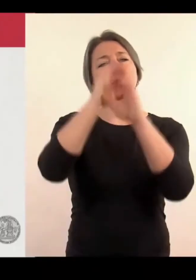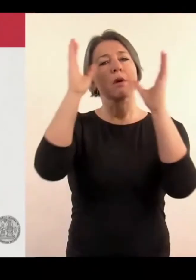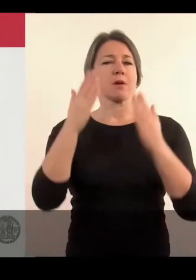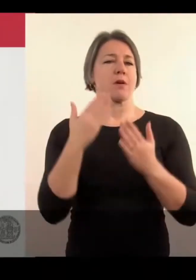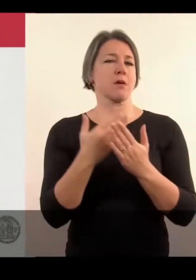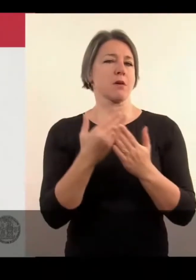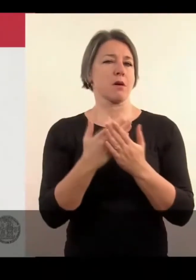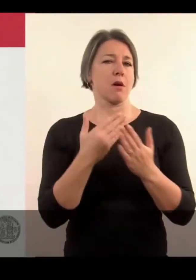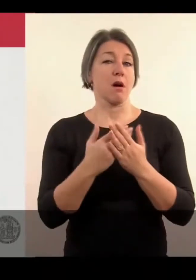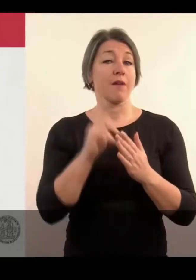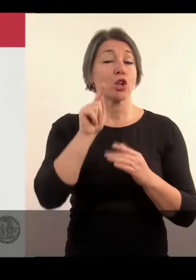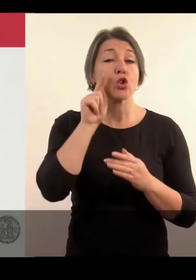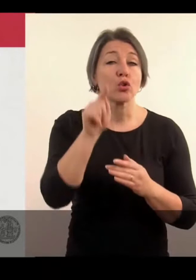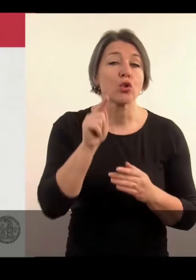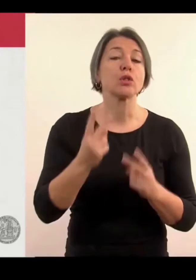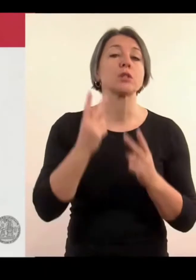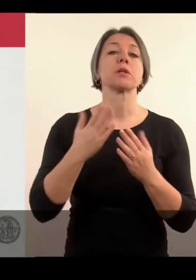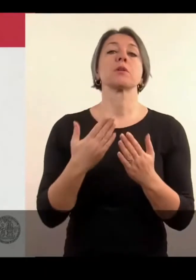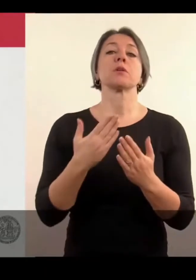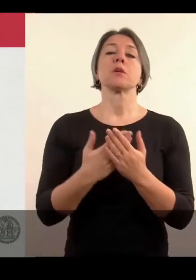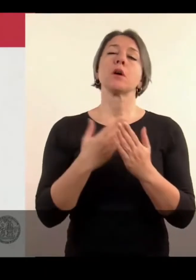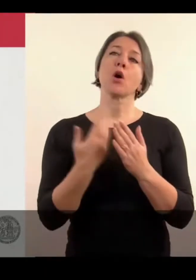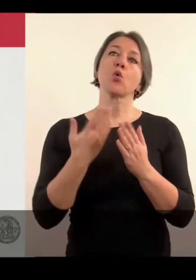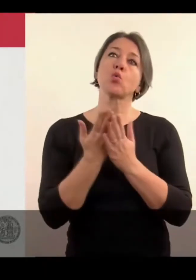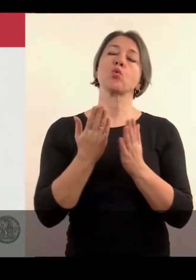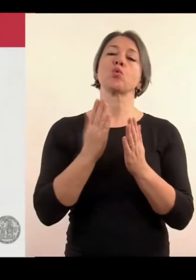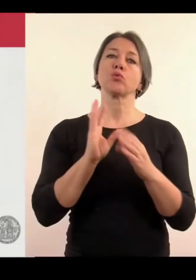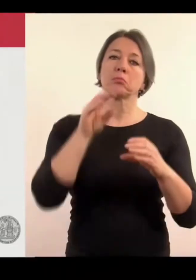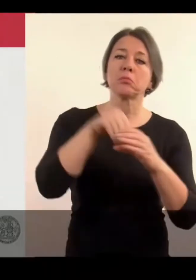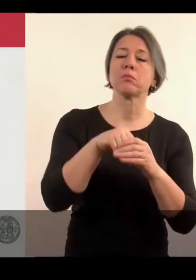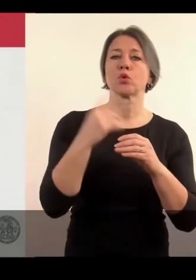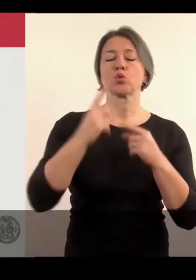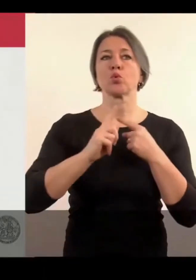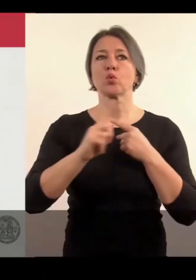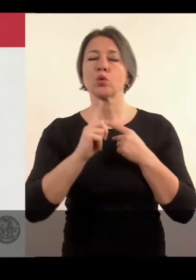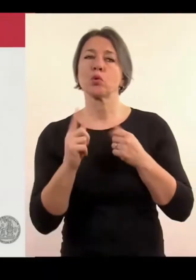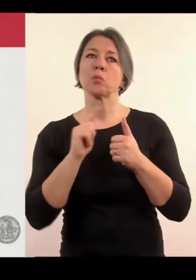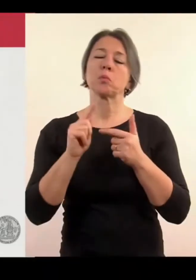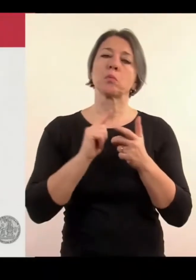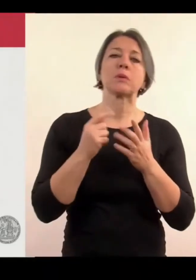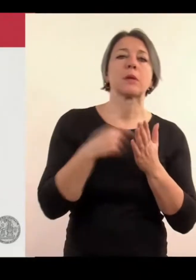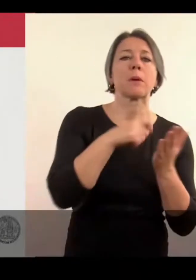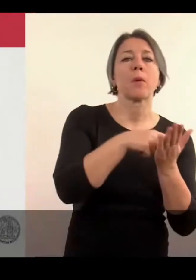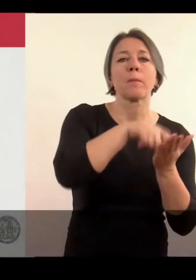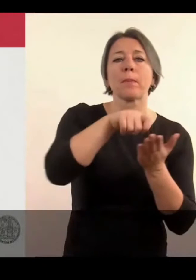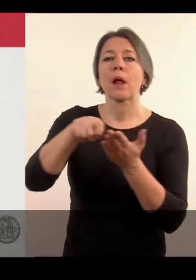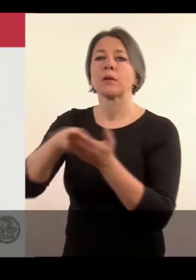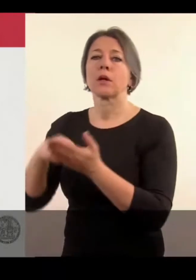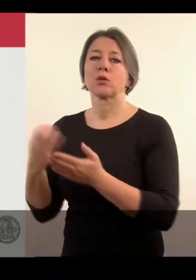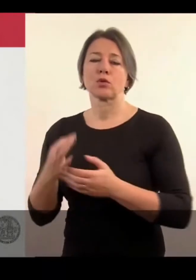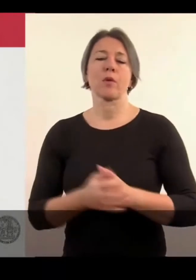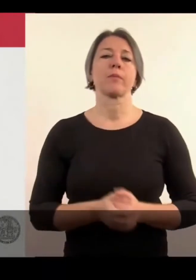mohli udělat obrázek, nakolik takové studium na univerzitě přijde.